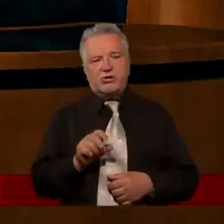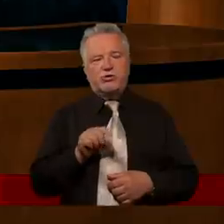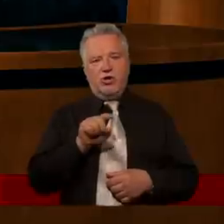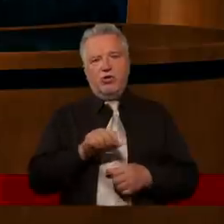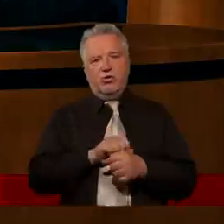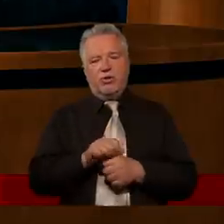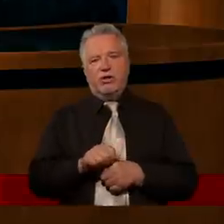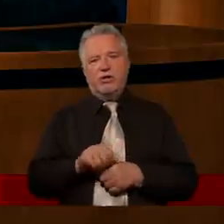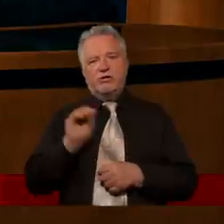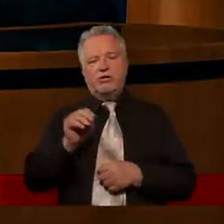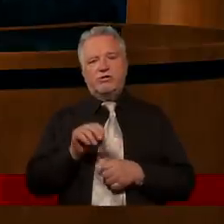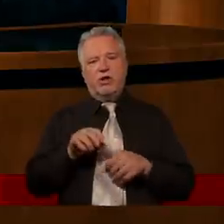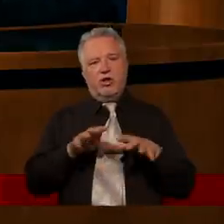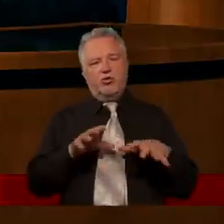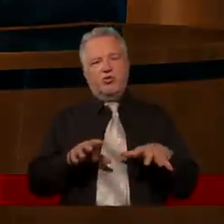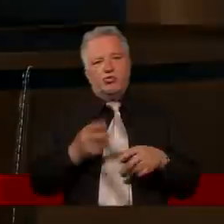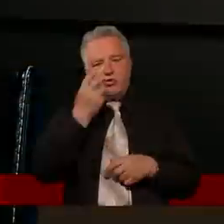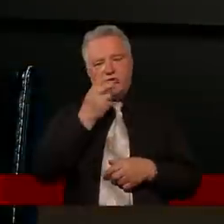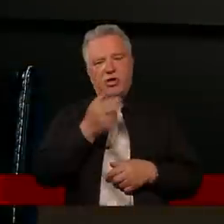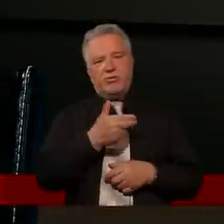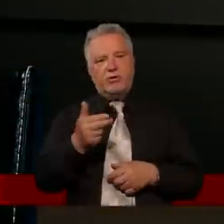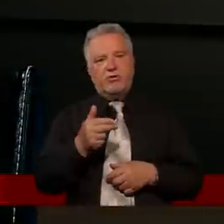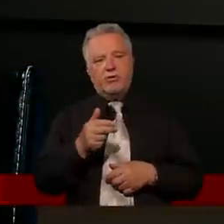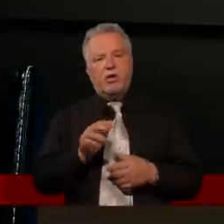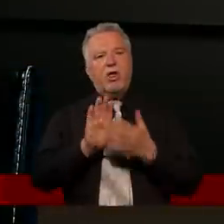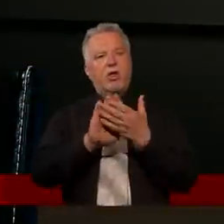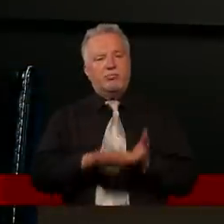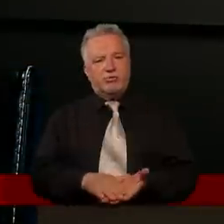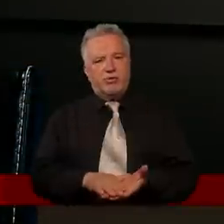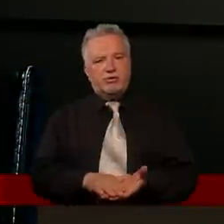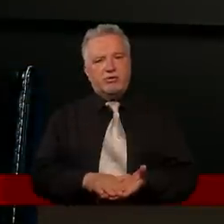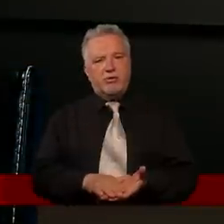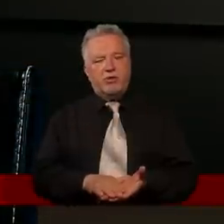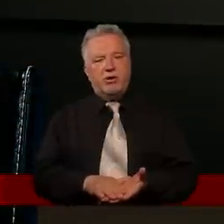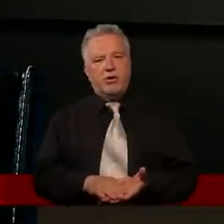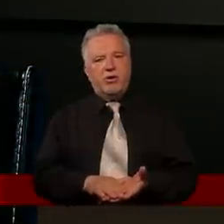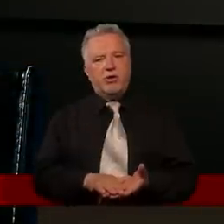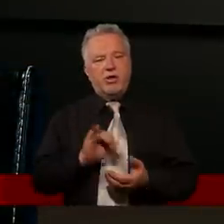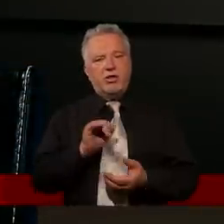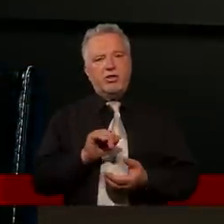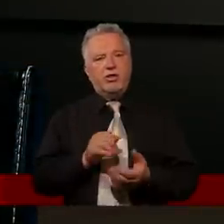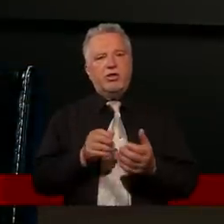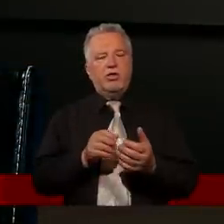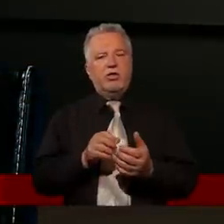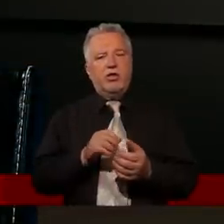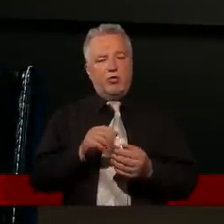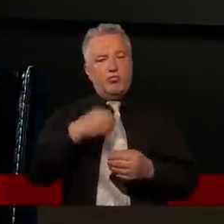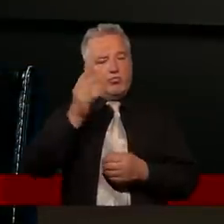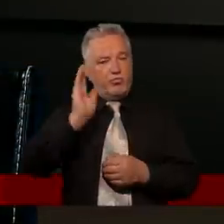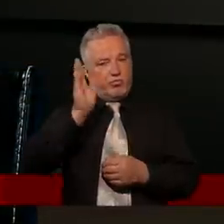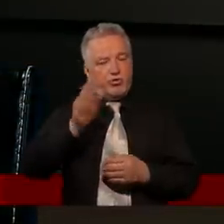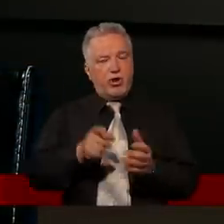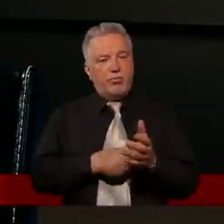fantastycznych do omówienia i bardzo ciekawych. Przebaczanie, mówimy o odpuszczaniu win i zaraz nagle Piotr się pyta,